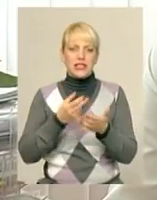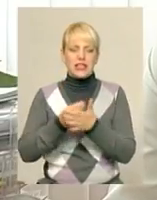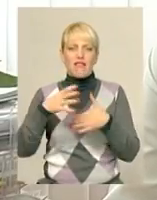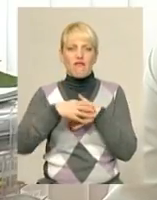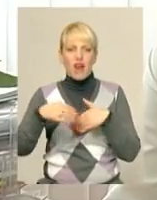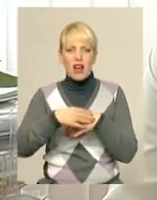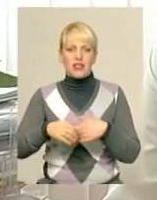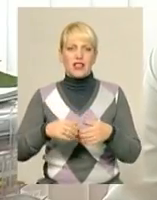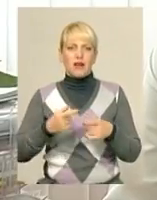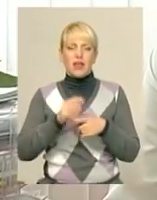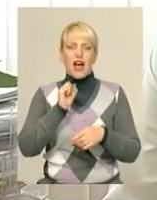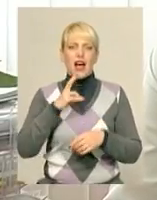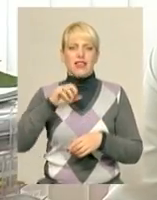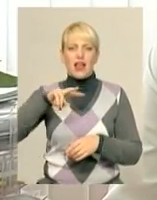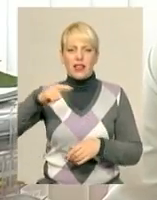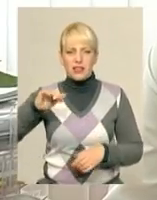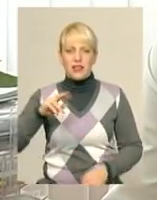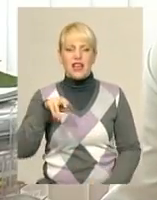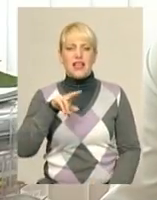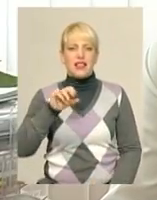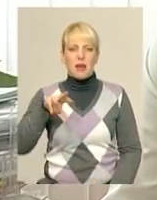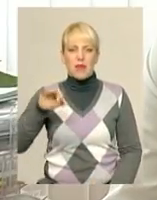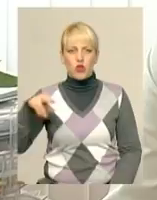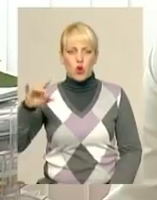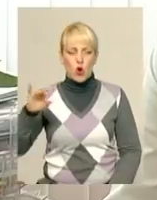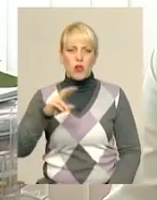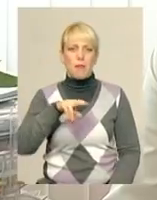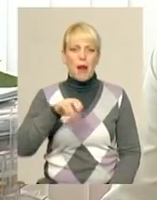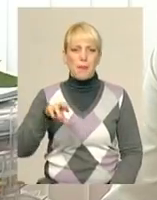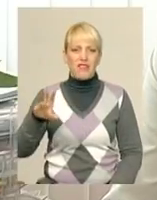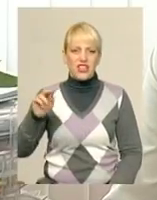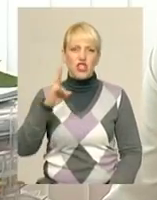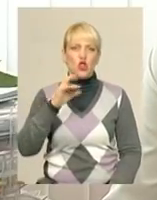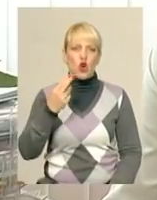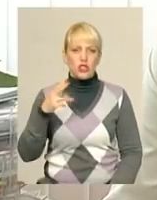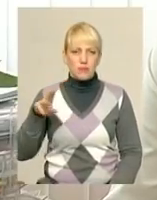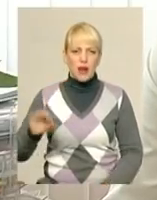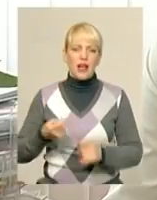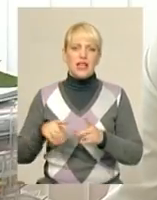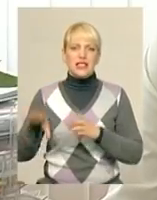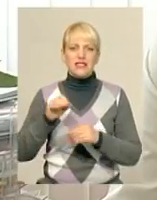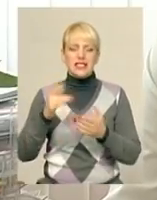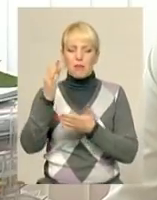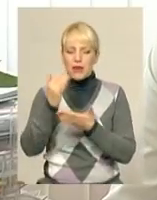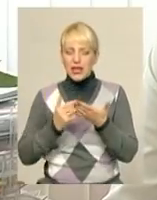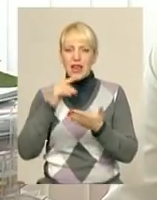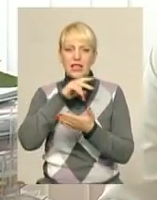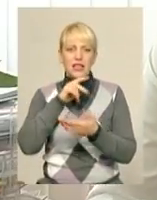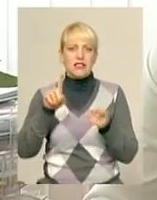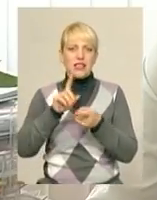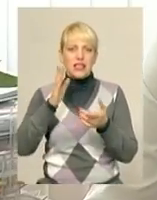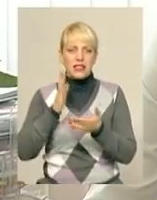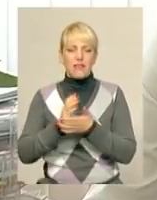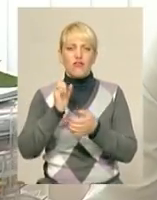ліки – аналгін, дімідрол, нож, папаверін і так далі. Тобто є переліку старшої медсестри, по якому ми видаємо